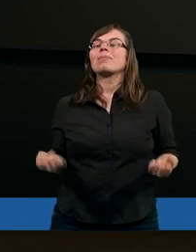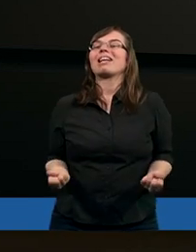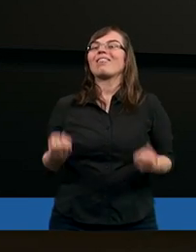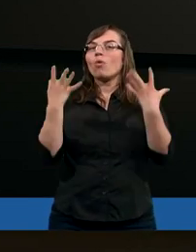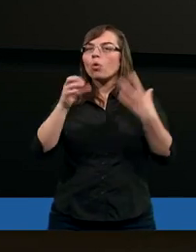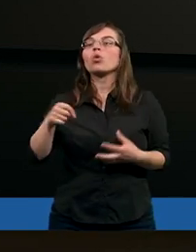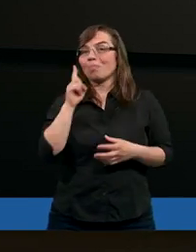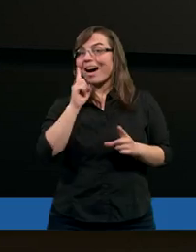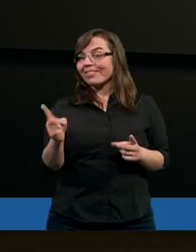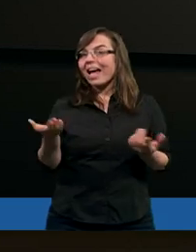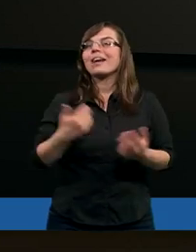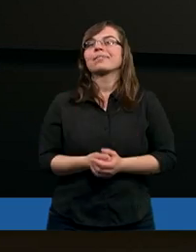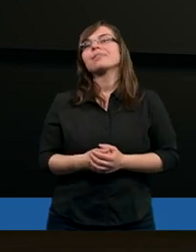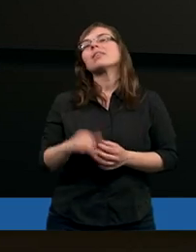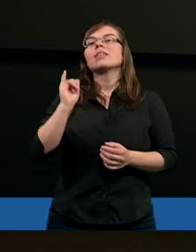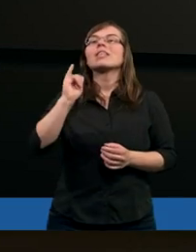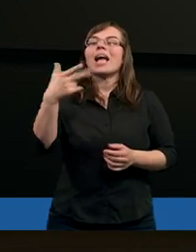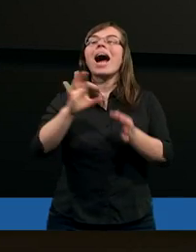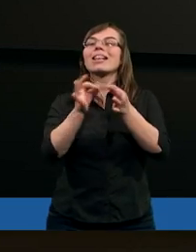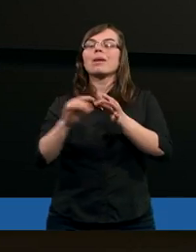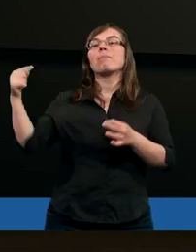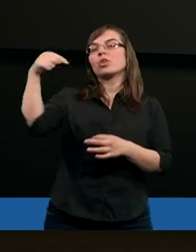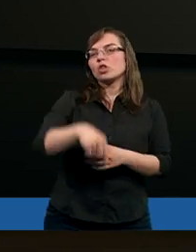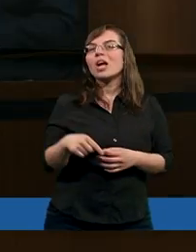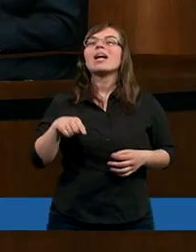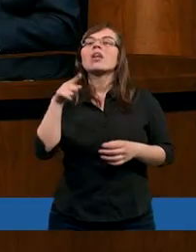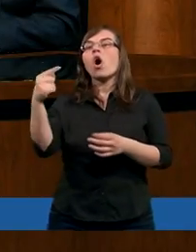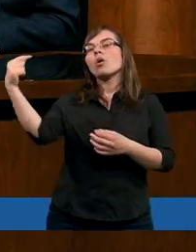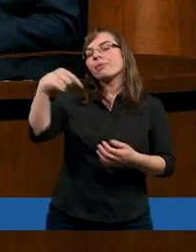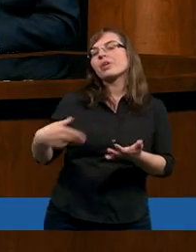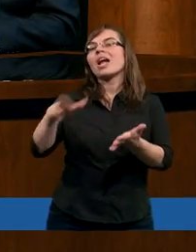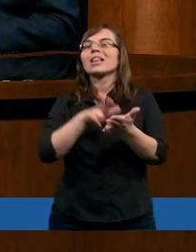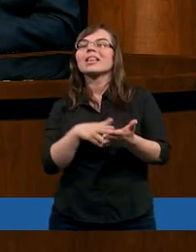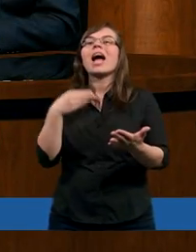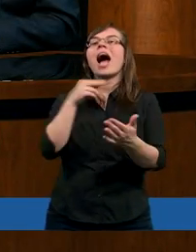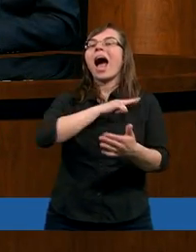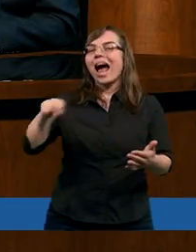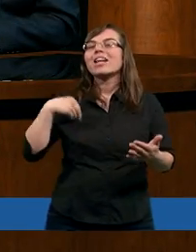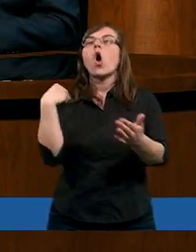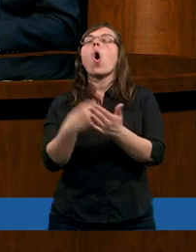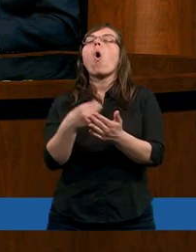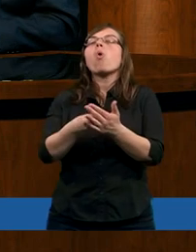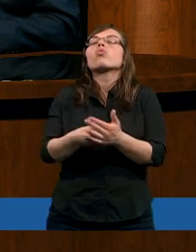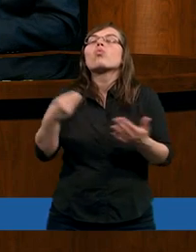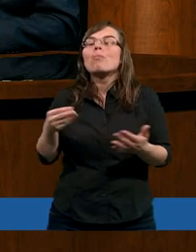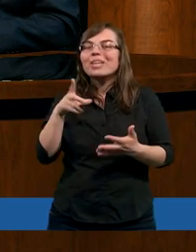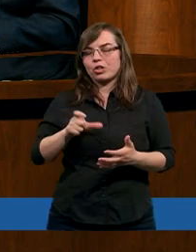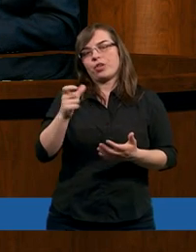Stwórcą. I On, gdy przyszedł, On przyszedł nas odkupić.